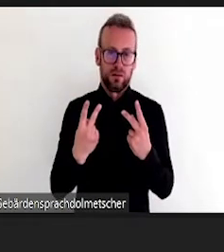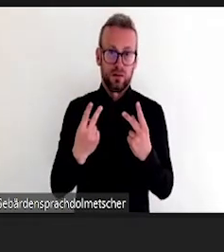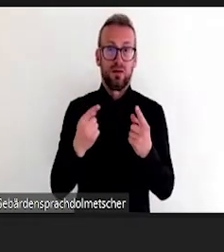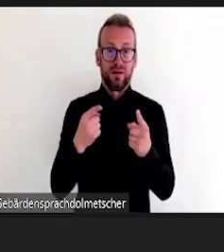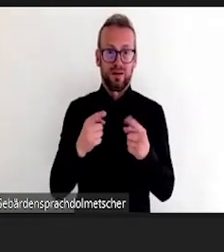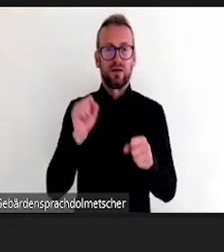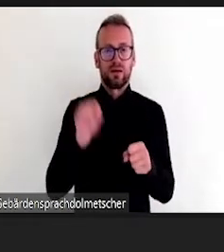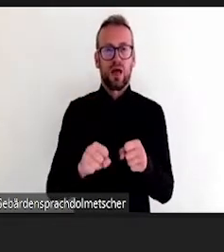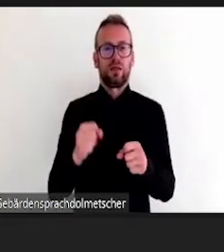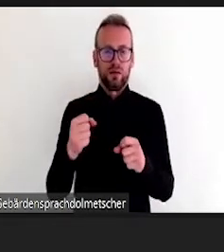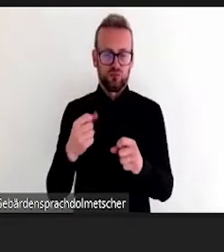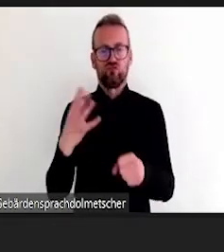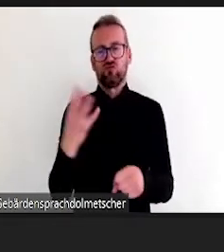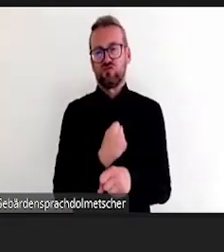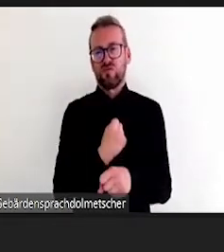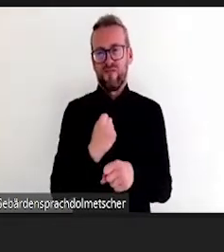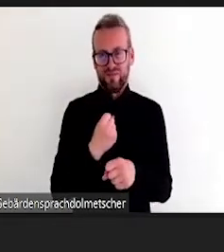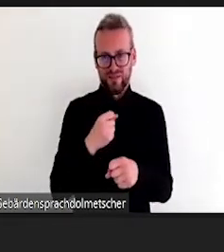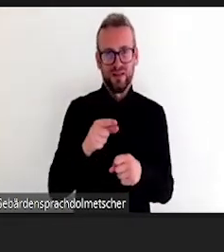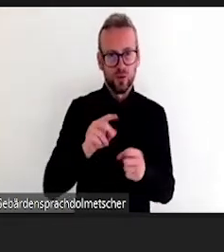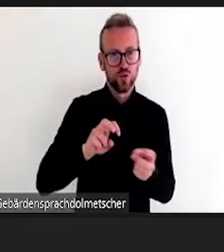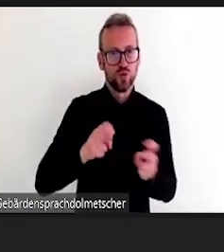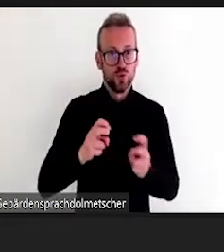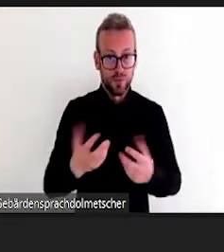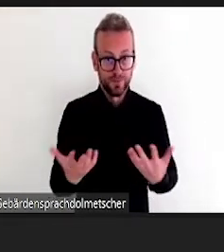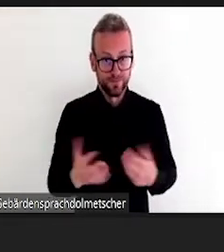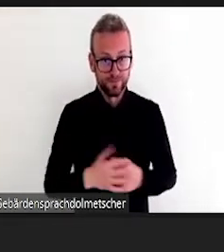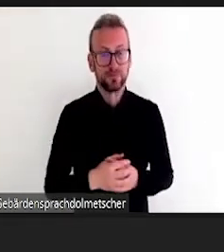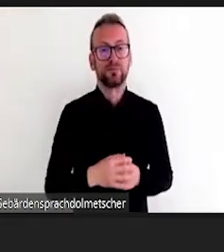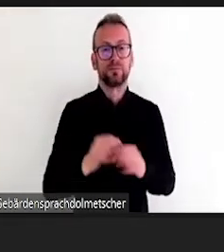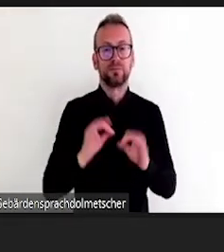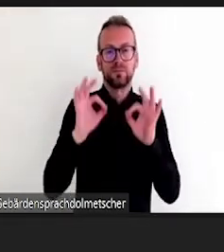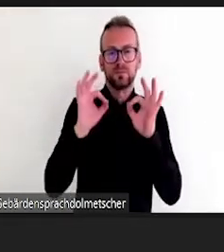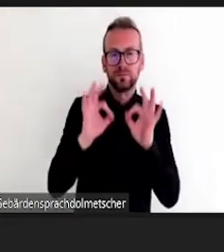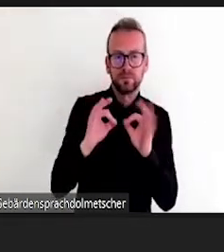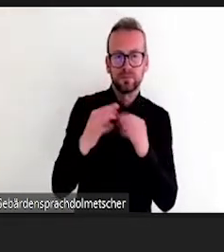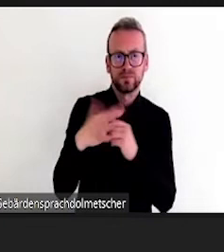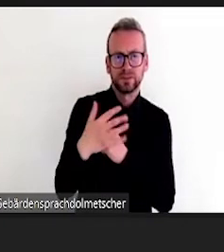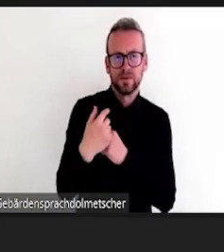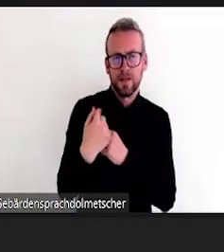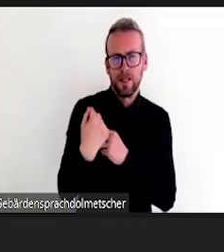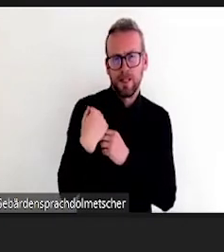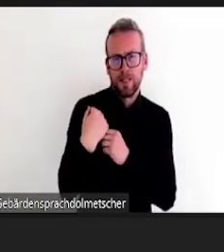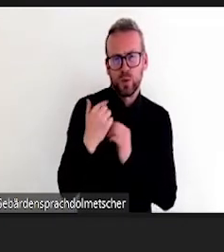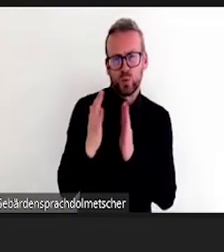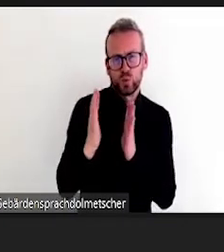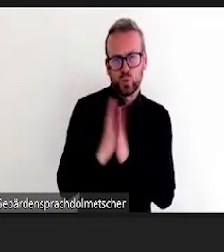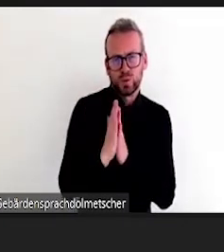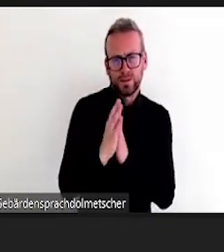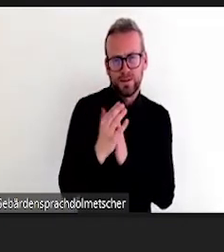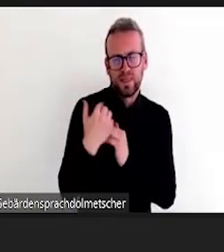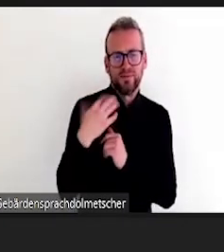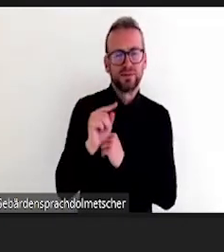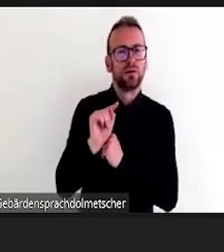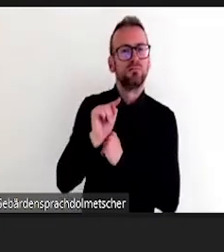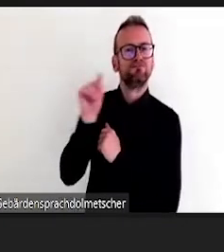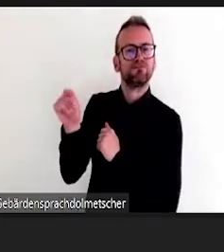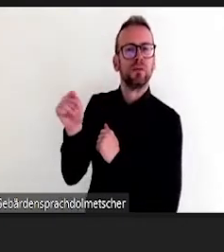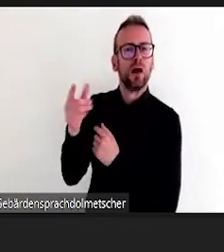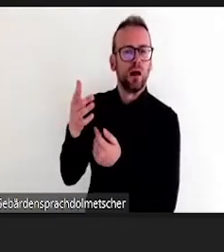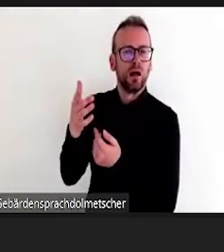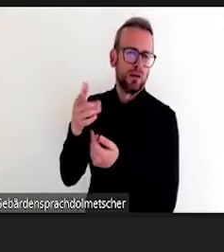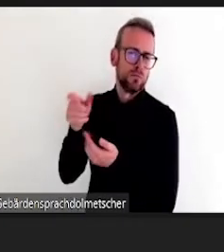einfach in den Müll zu werfen. Die Diklusion kann deshalb auch durchaus nachhaltig sein, weil das, was wir digital machen, können wir gut